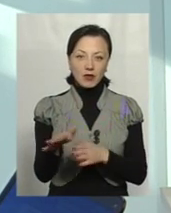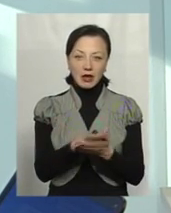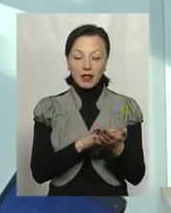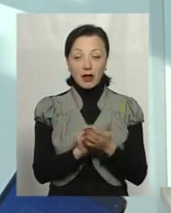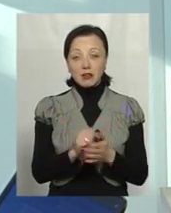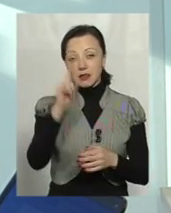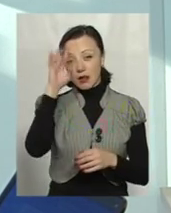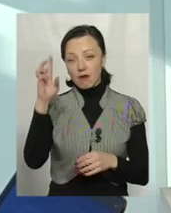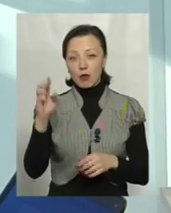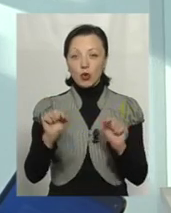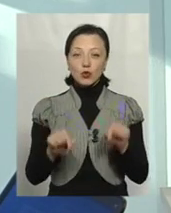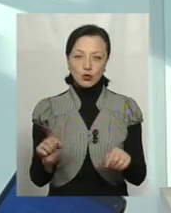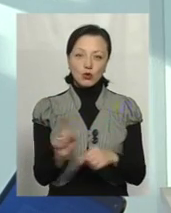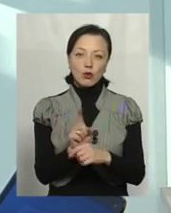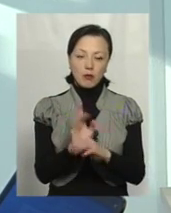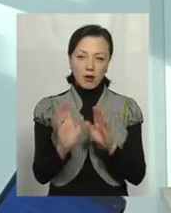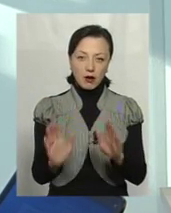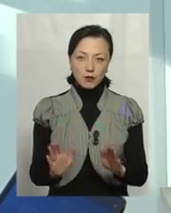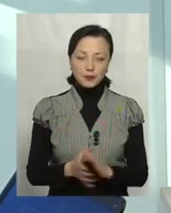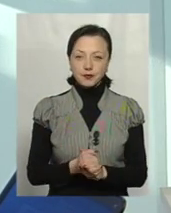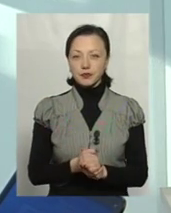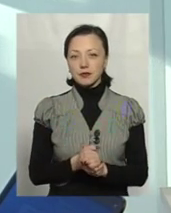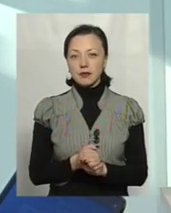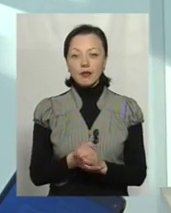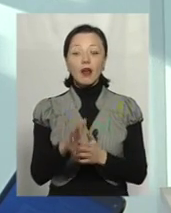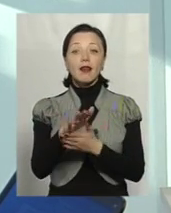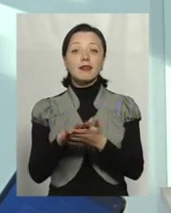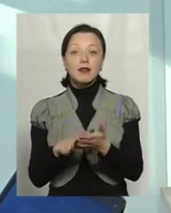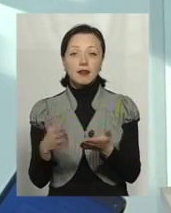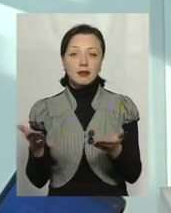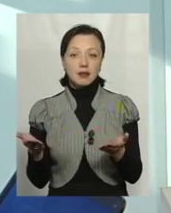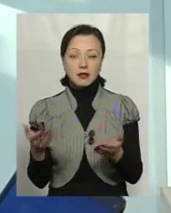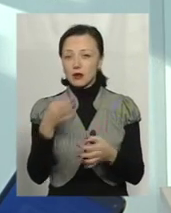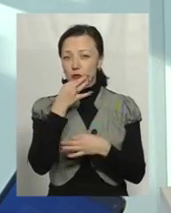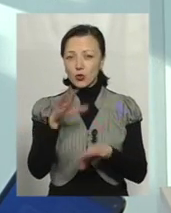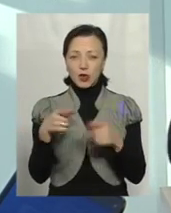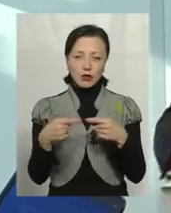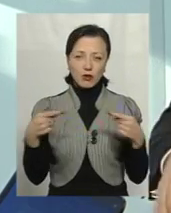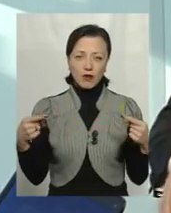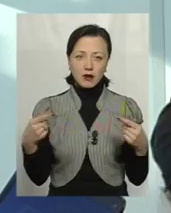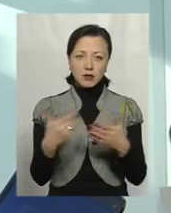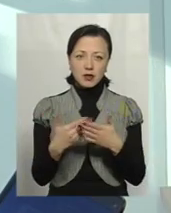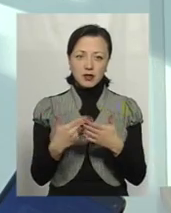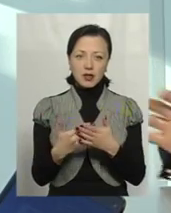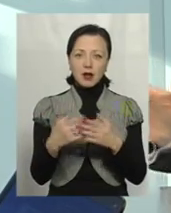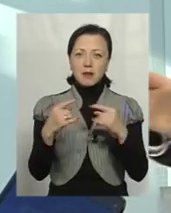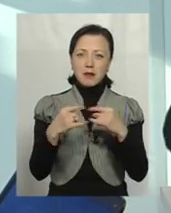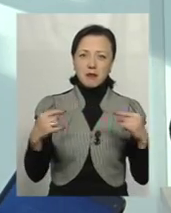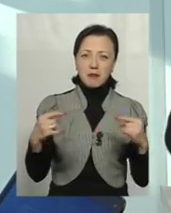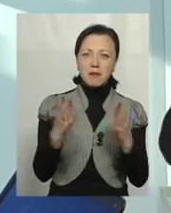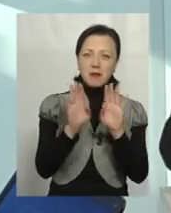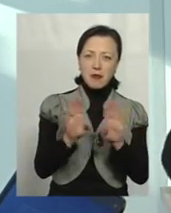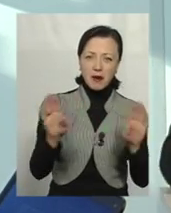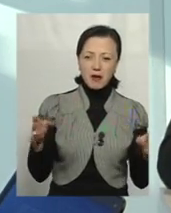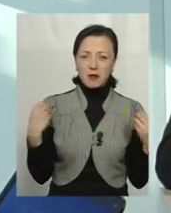Слава Богу, тут ще поки що все нормально. А на всіх інших ринках будь-яких товарів. Оцих, які